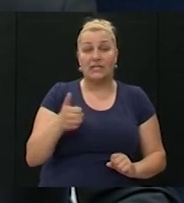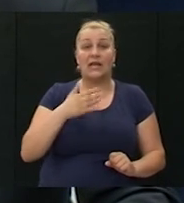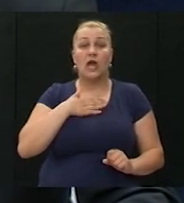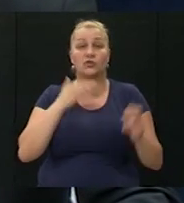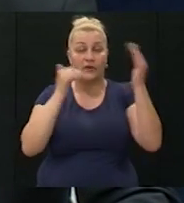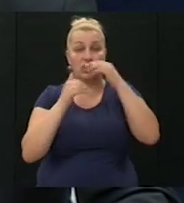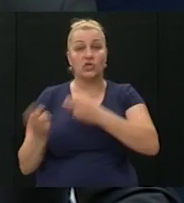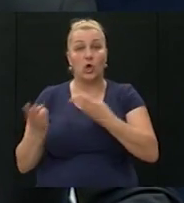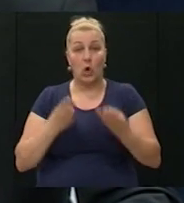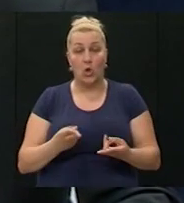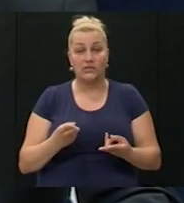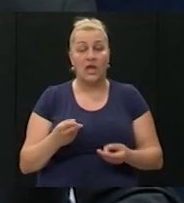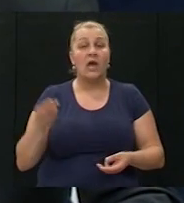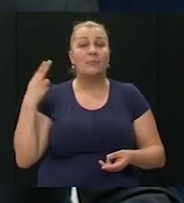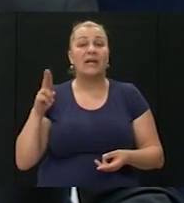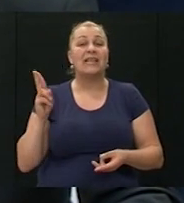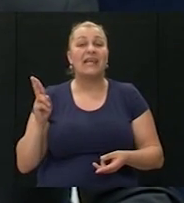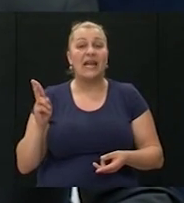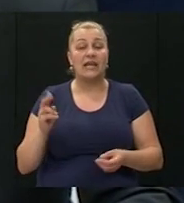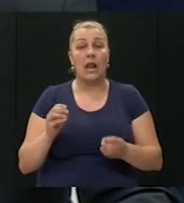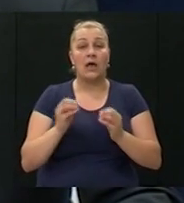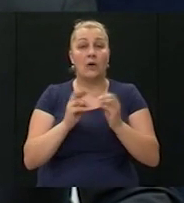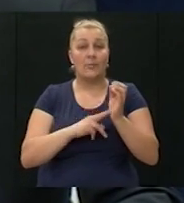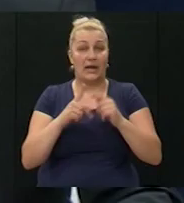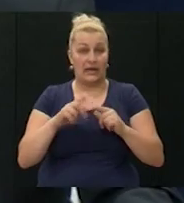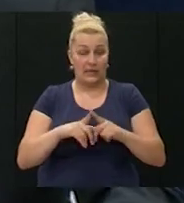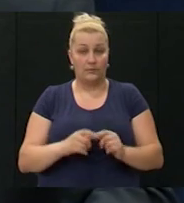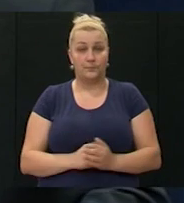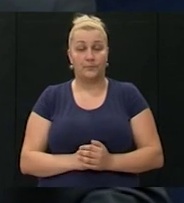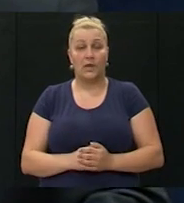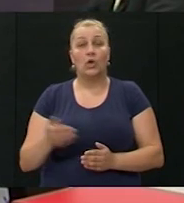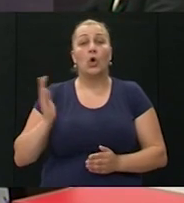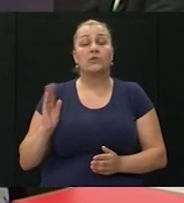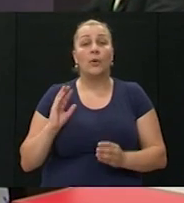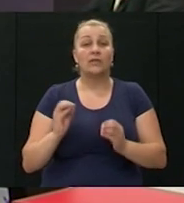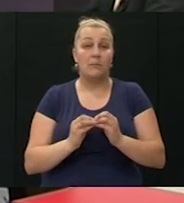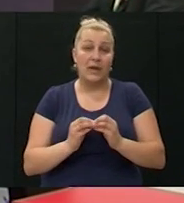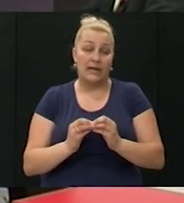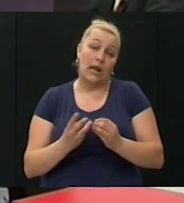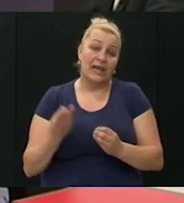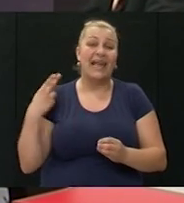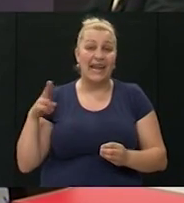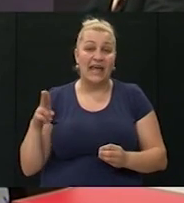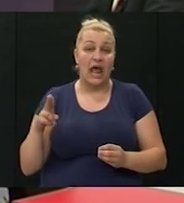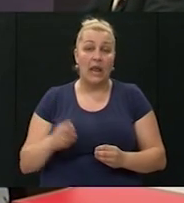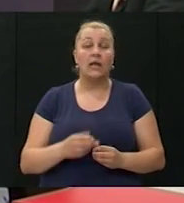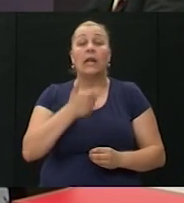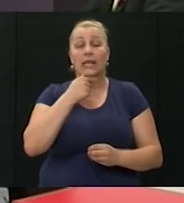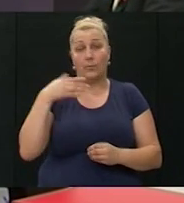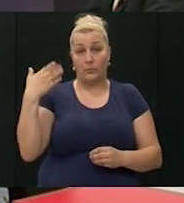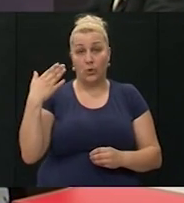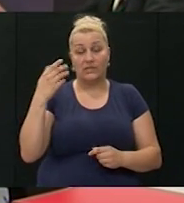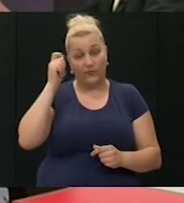većasni gost, brigadni general Ivan Beneta. Gospodine Beneta, generali, bolje rečeno, lijep pozdrav,